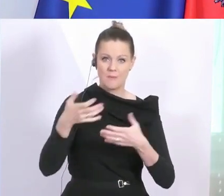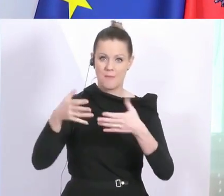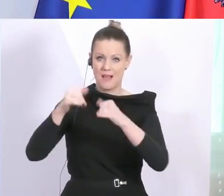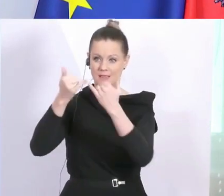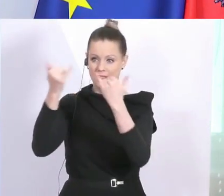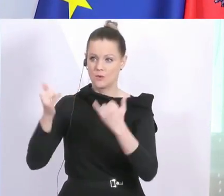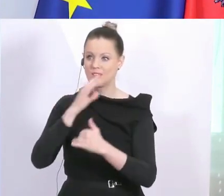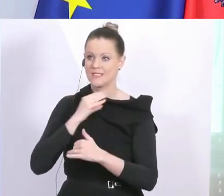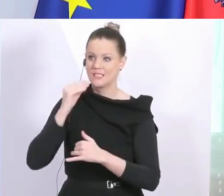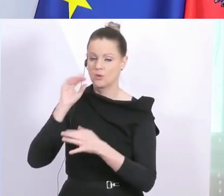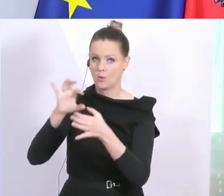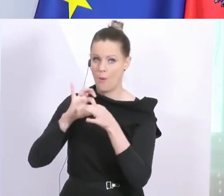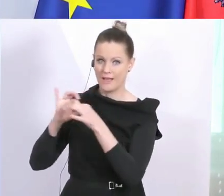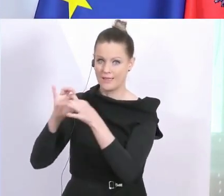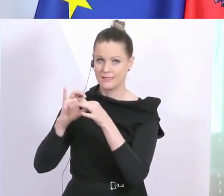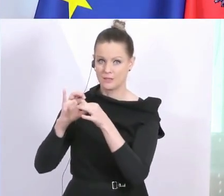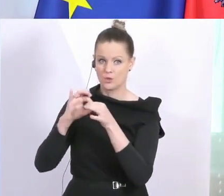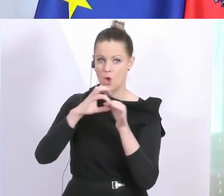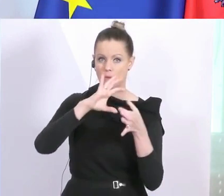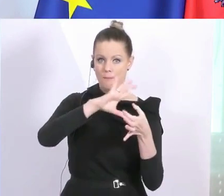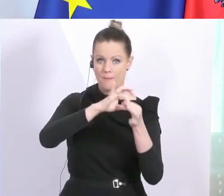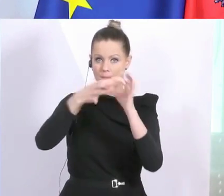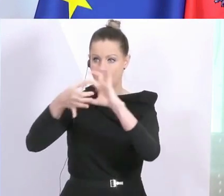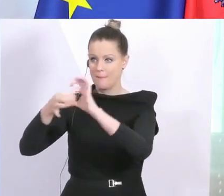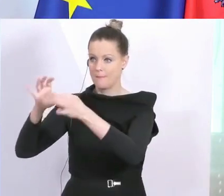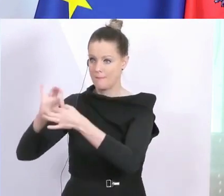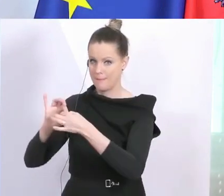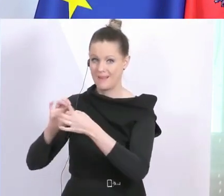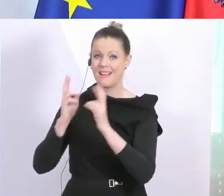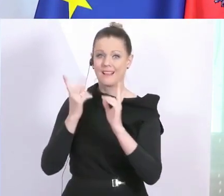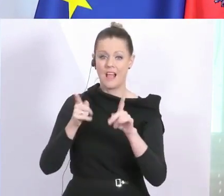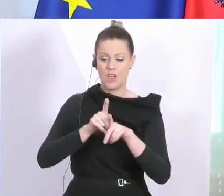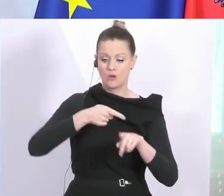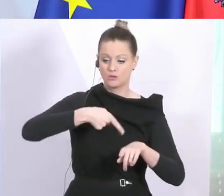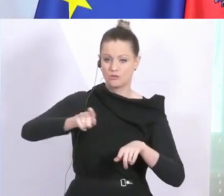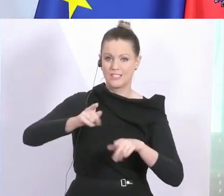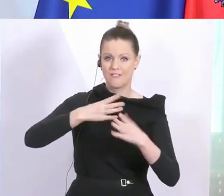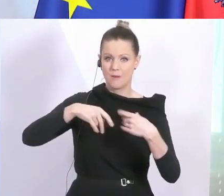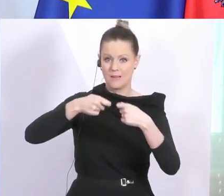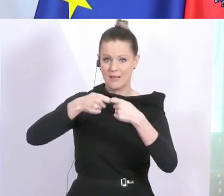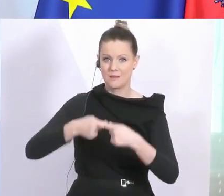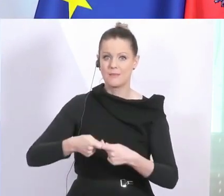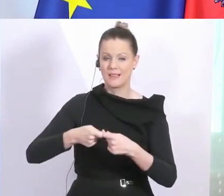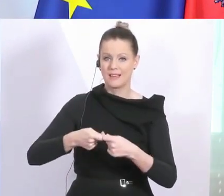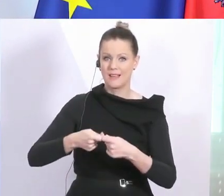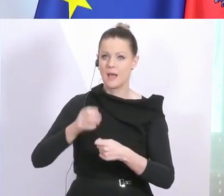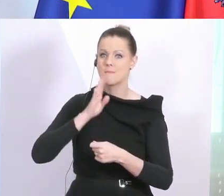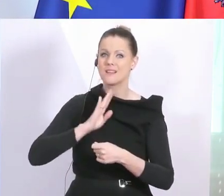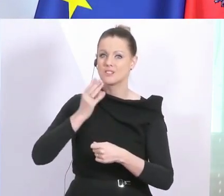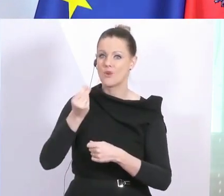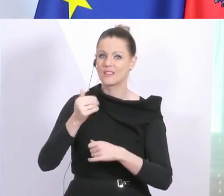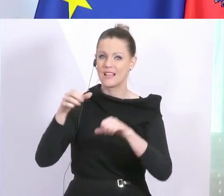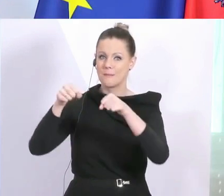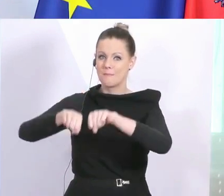Seniorenorganisationen, wo man auch Familienmitglieder zur Bank schicken kann, um seine Pension abzuholen. Da gibt es ein ganz